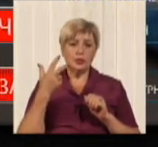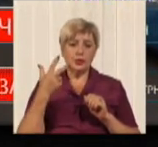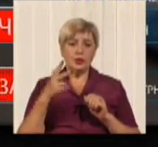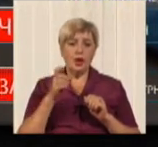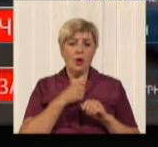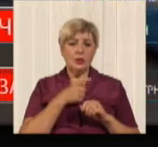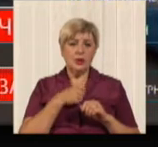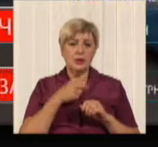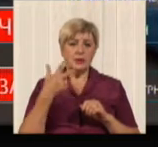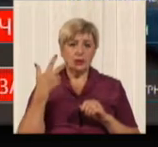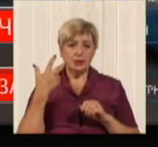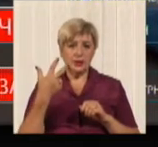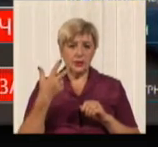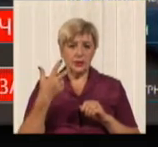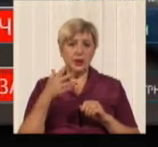гривні,